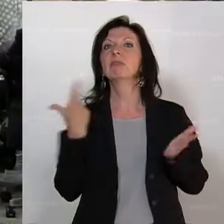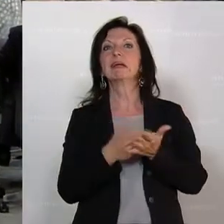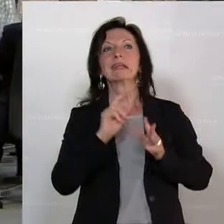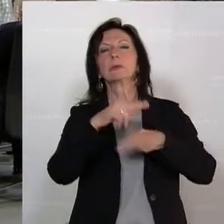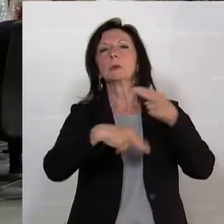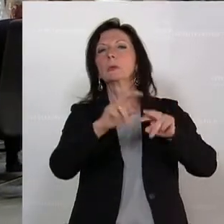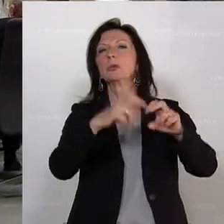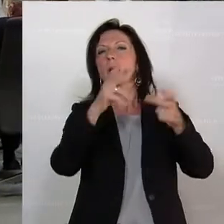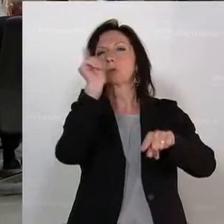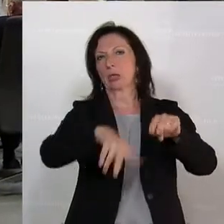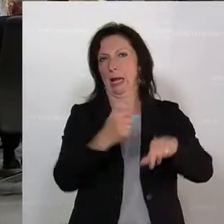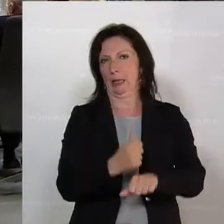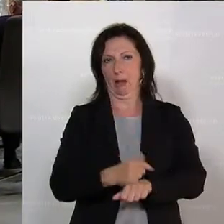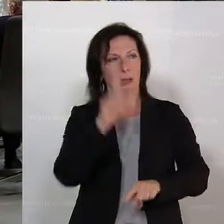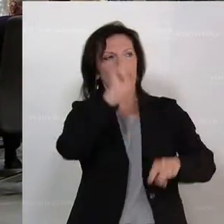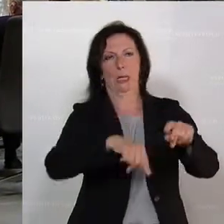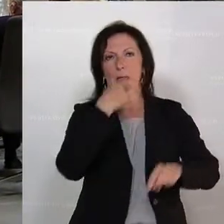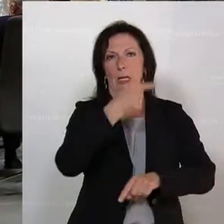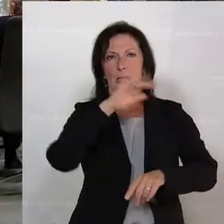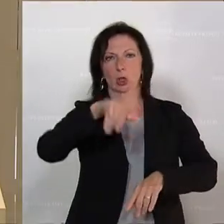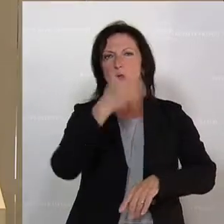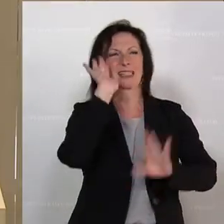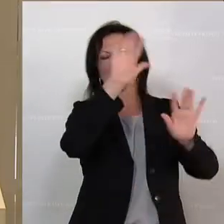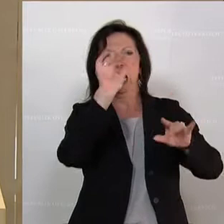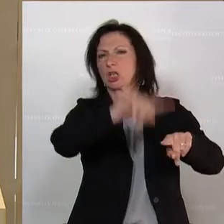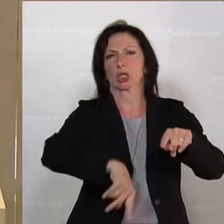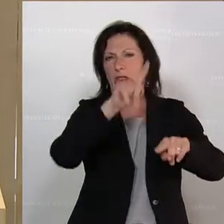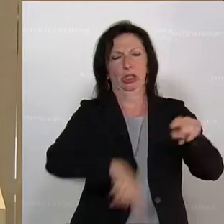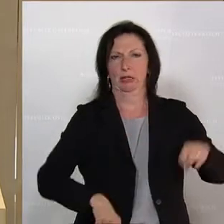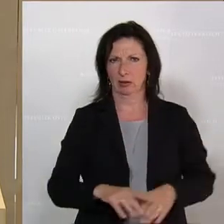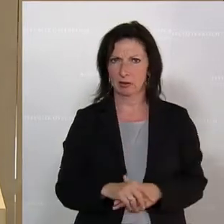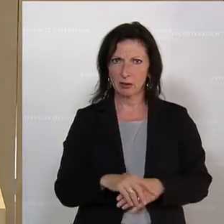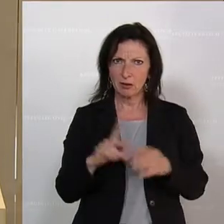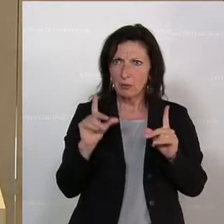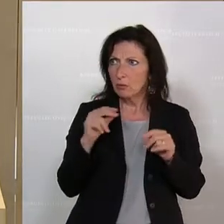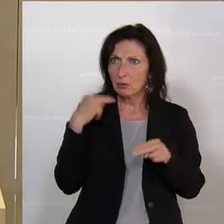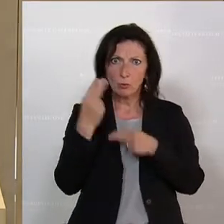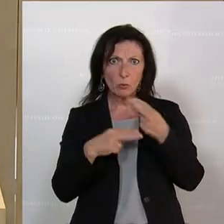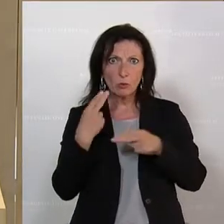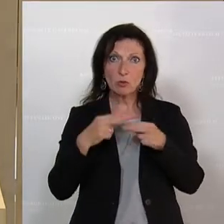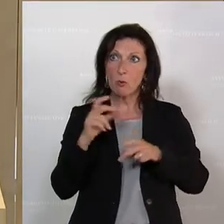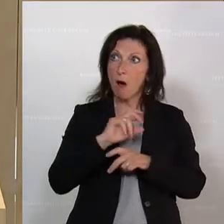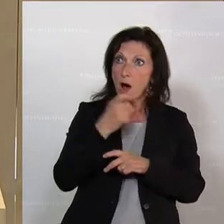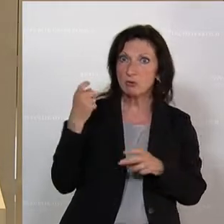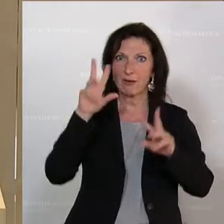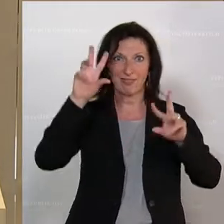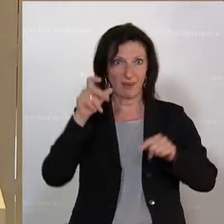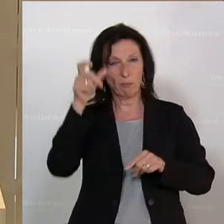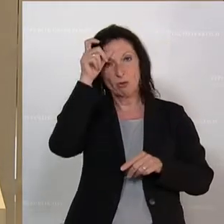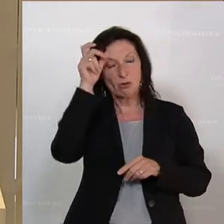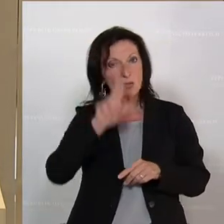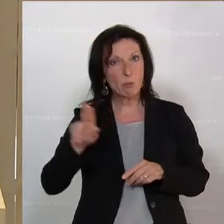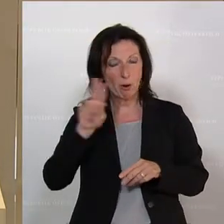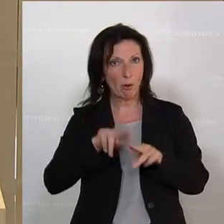die Justiz, sie wird einfach schlecht gemacht. Und klar gefällt der Untersuchungsausschuss zur mutmaßlichen Käuflichkeit der türkis-blauen